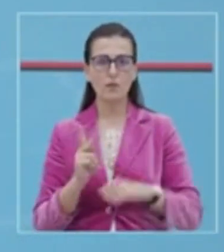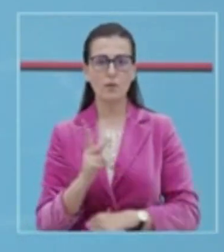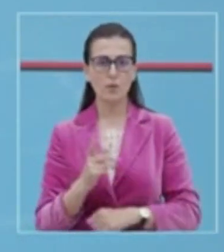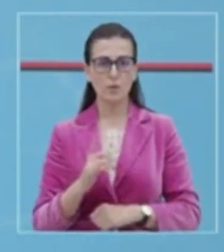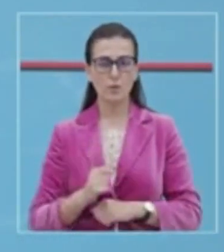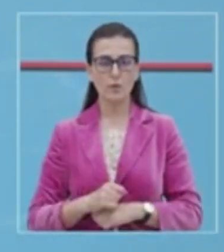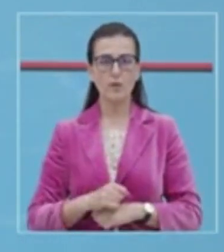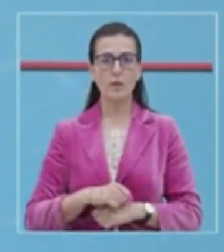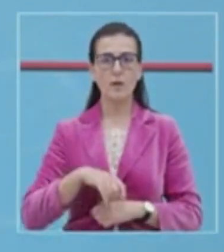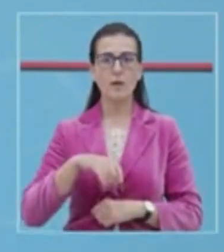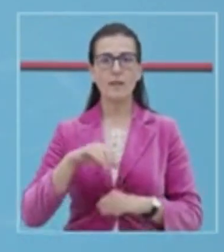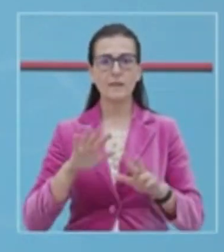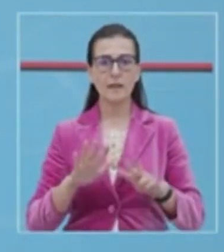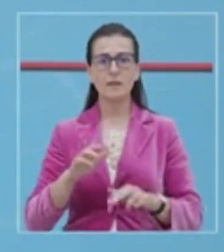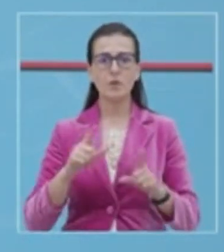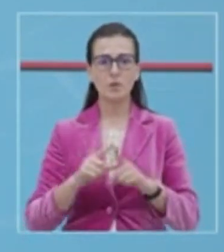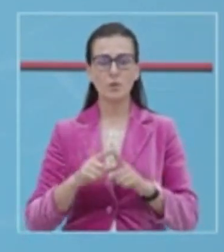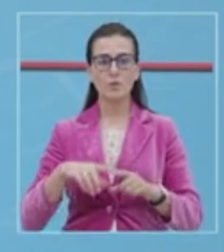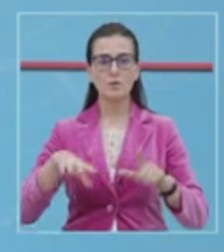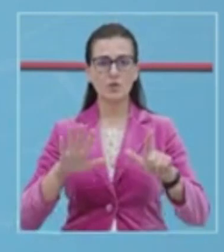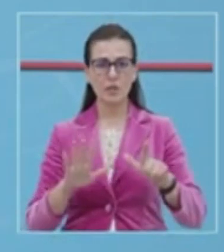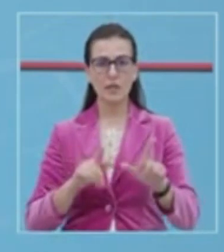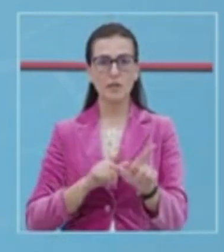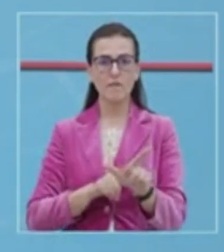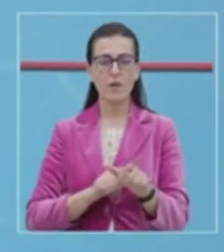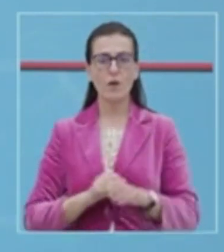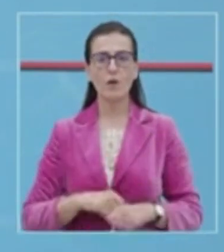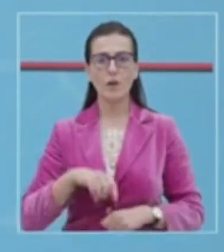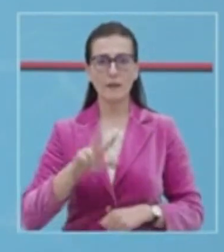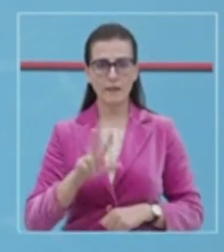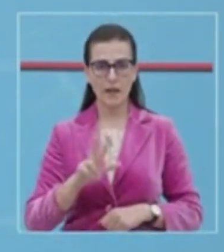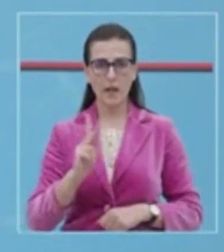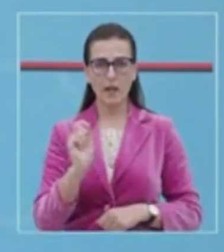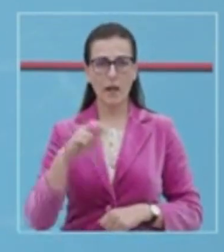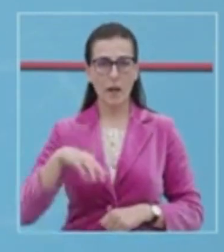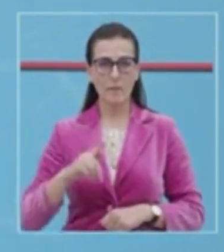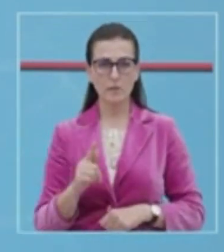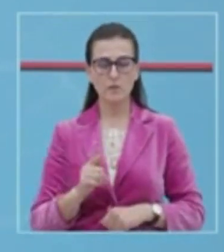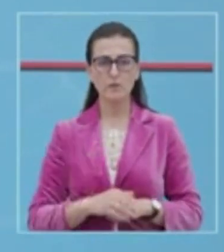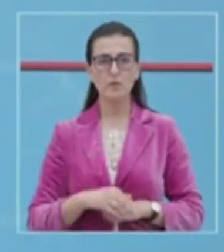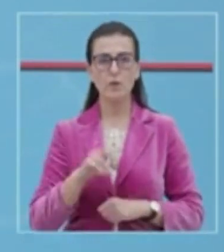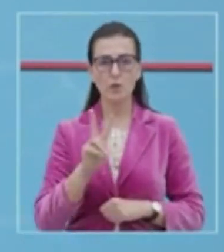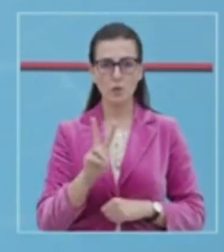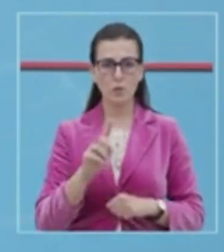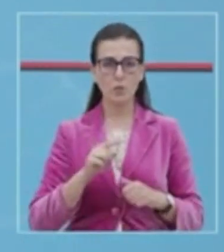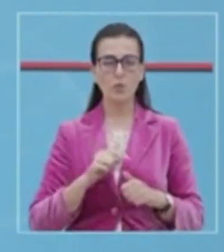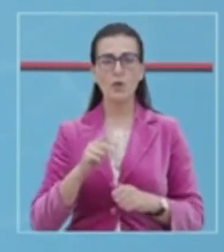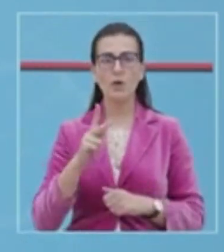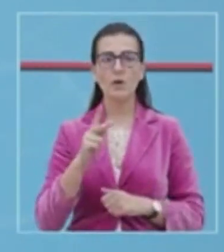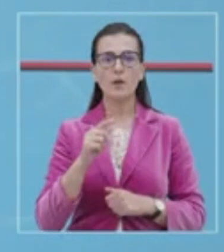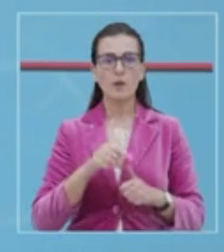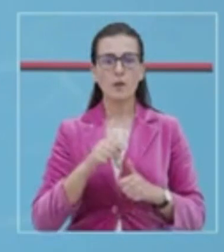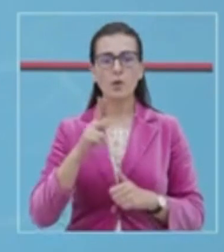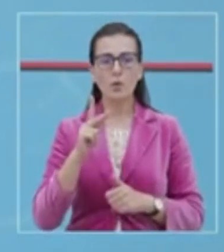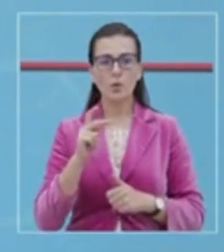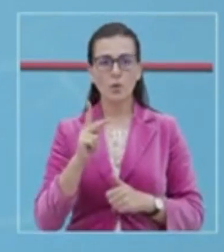në Kruj, 8 në Durës, 7 në Vlorë, 3 në Kamës, nga 2 raste në